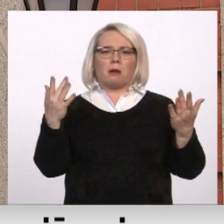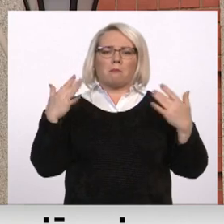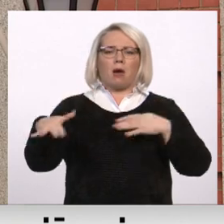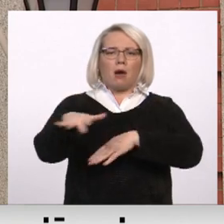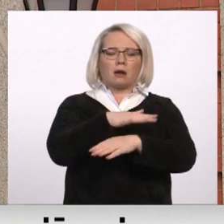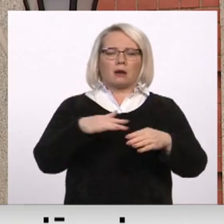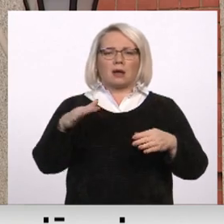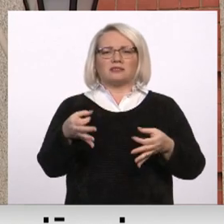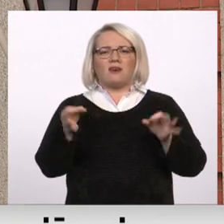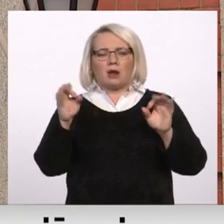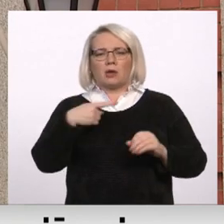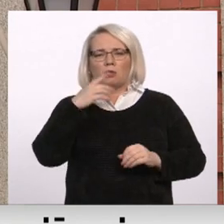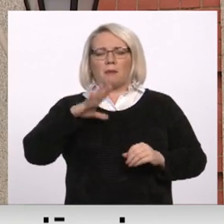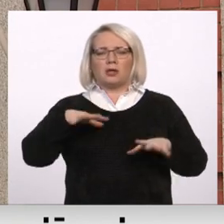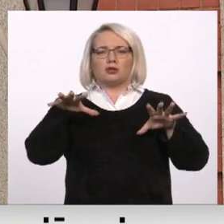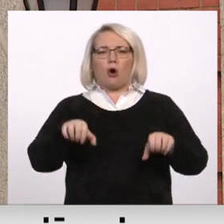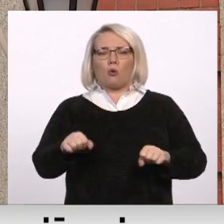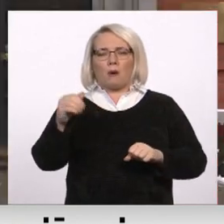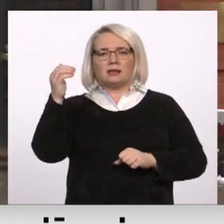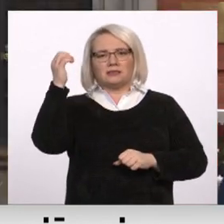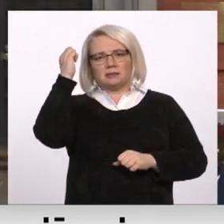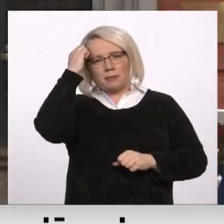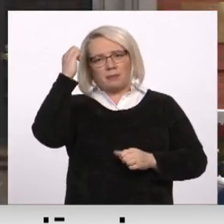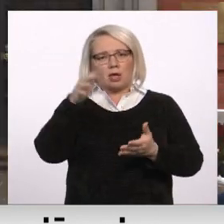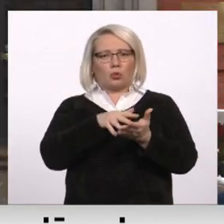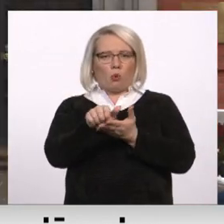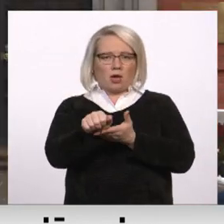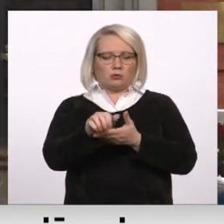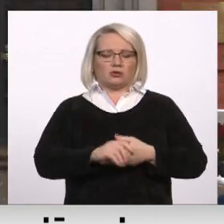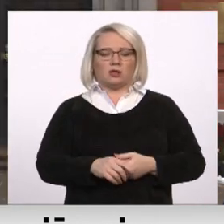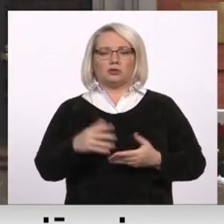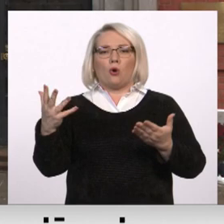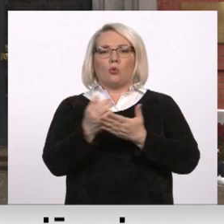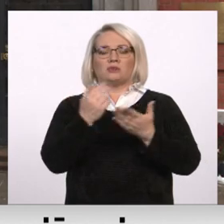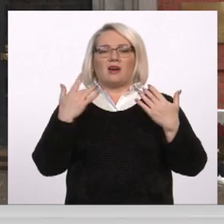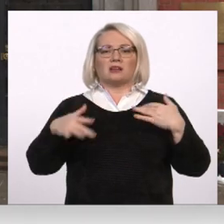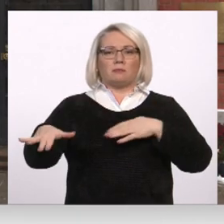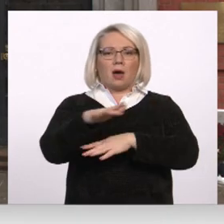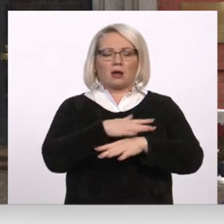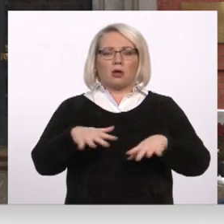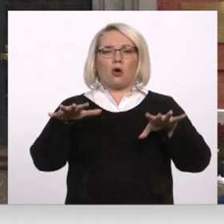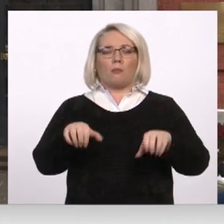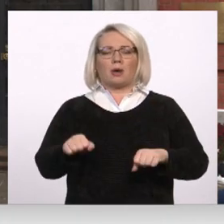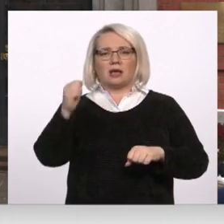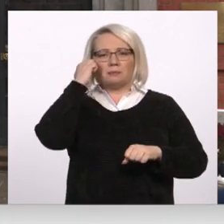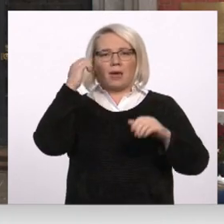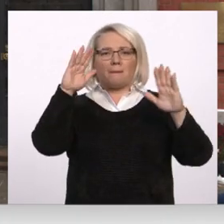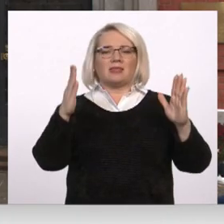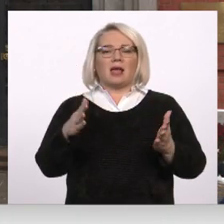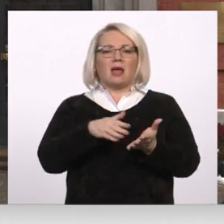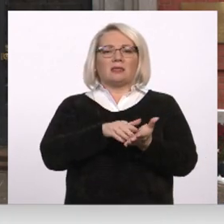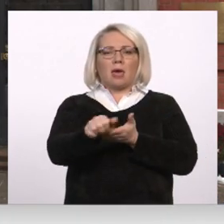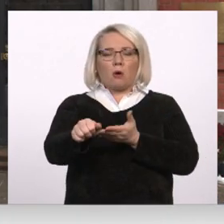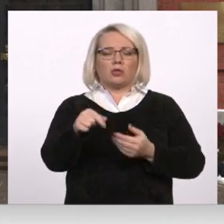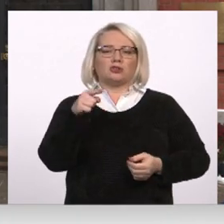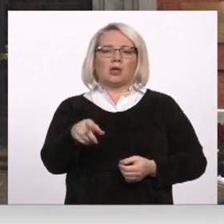vēsturi ir jārunā arī pēc okupācijas pieminekļa nojaukšanas. Uzvars parka un atiecīgā okupācijas pieminekļa demontāža savā ziņā bija